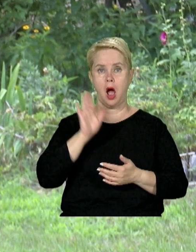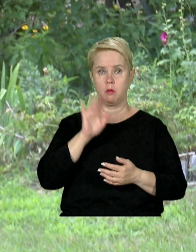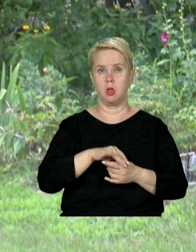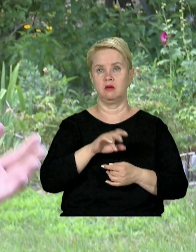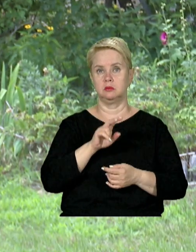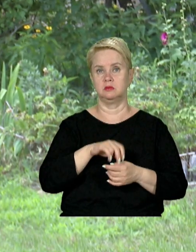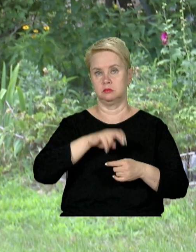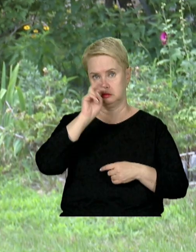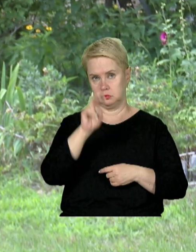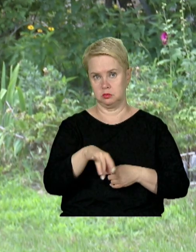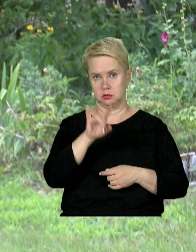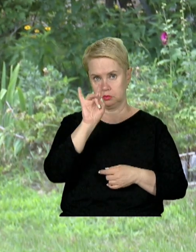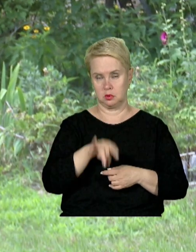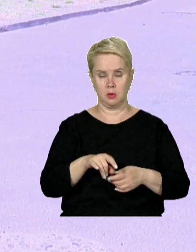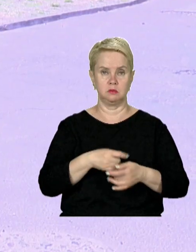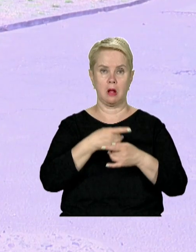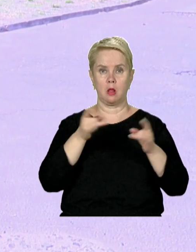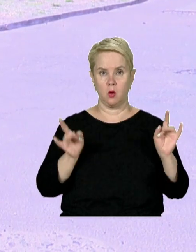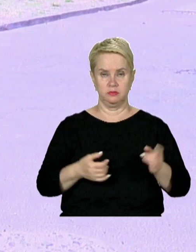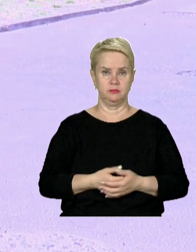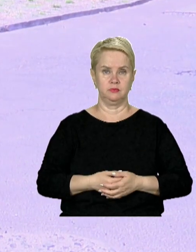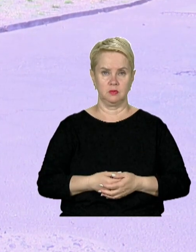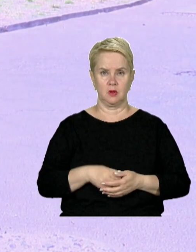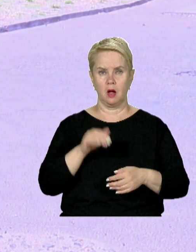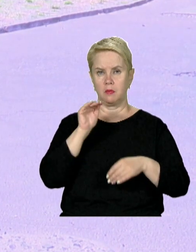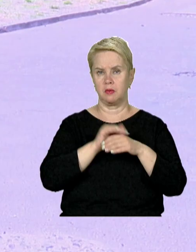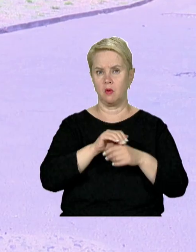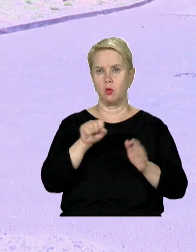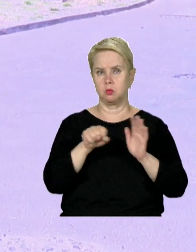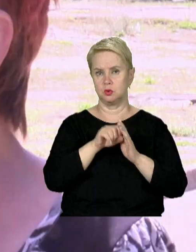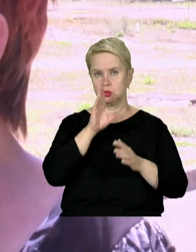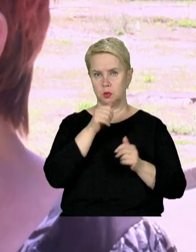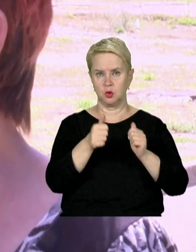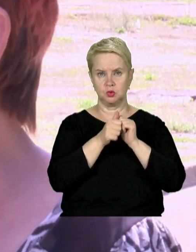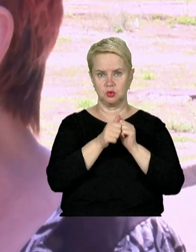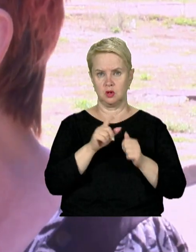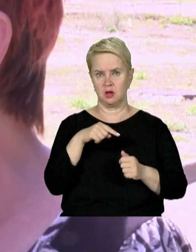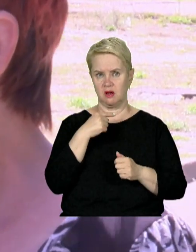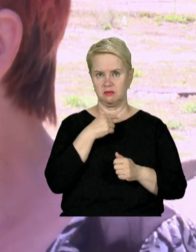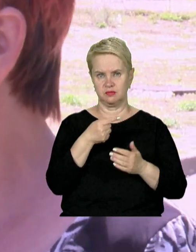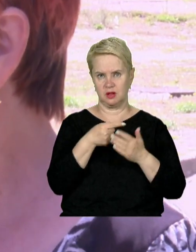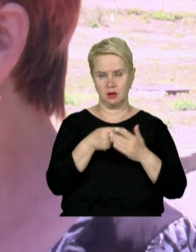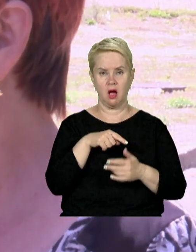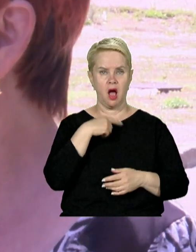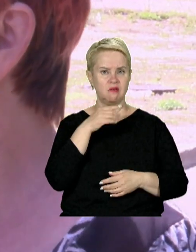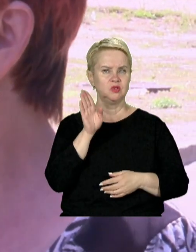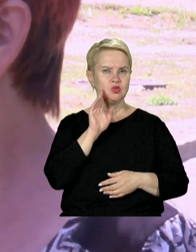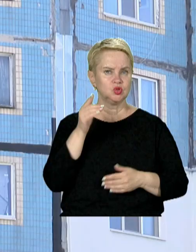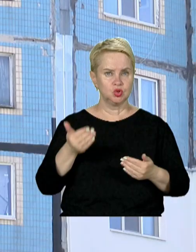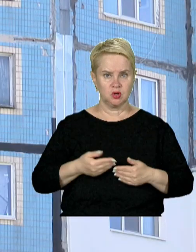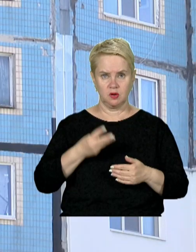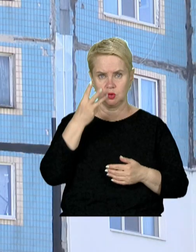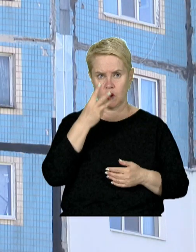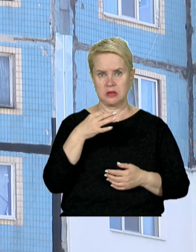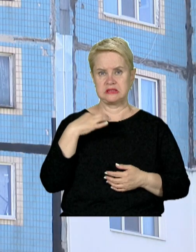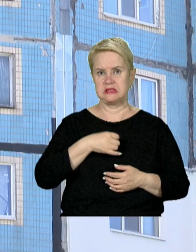потім, відповідно, випригнула через балкон. Про підозрювану вбивстві собаки-сусіди відгукуються негативно. Кажуть, жінка живе з трьома